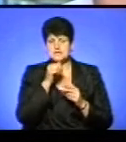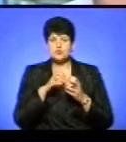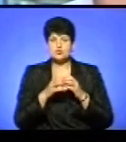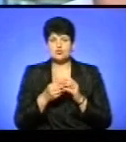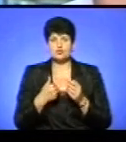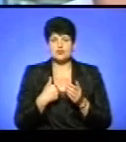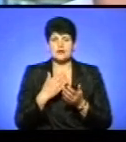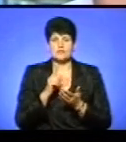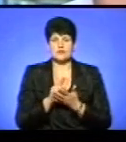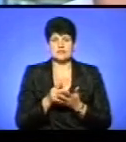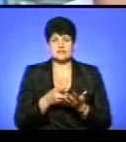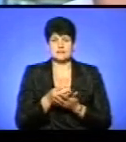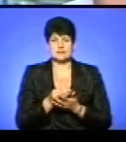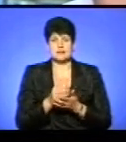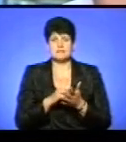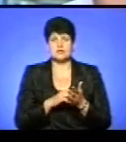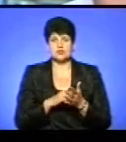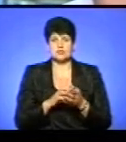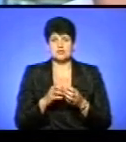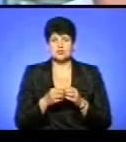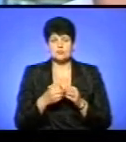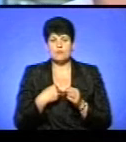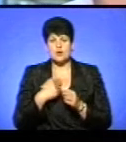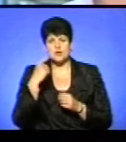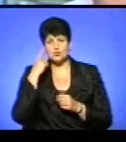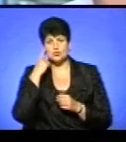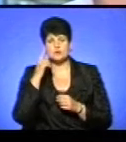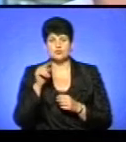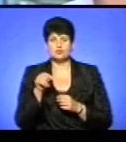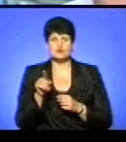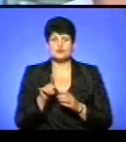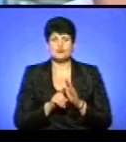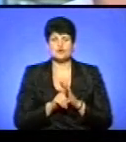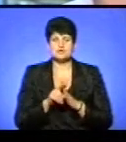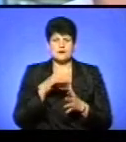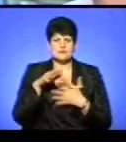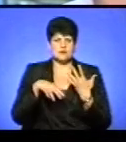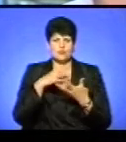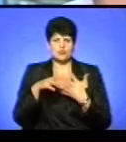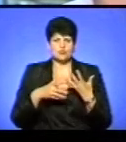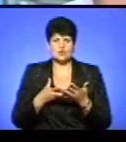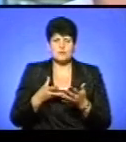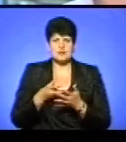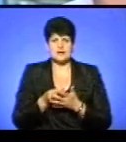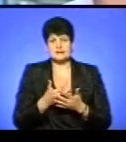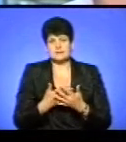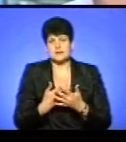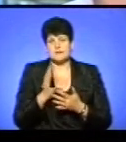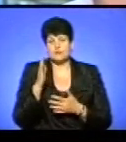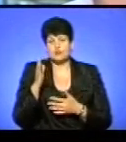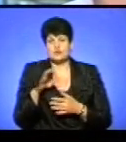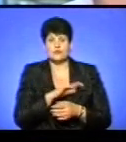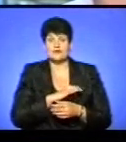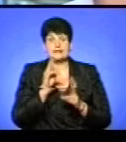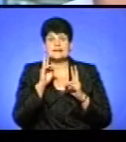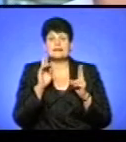яку я маю сплатити. Причина в цьому – моя думка, тому що почався оцей бунт з цими оплатами. Мабуть, що вихователь не